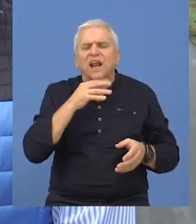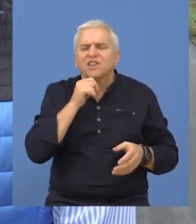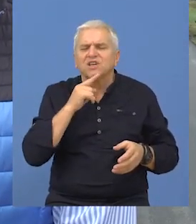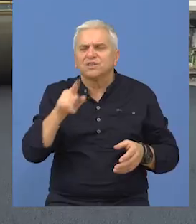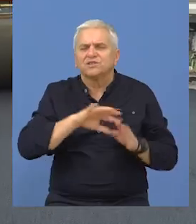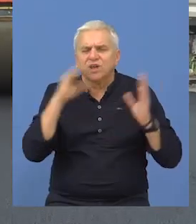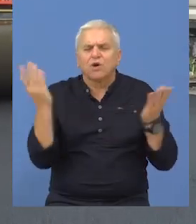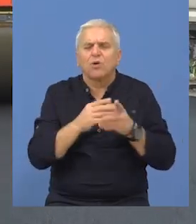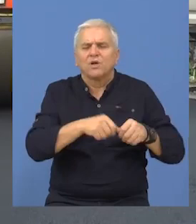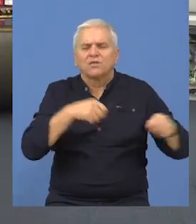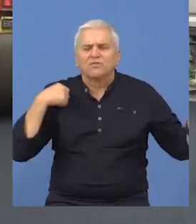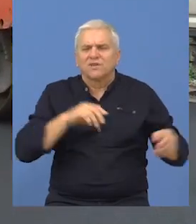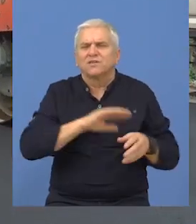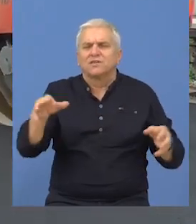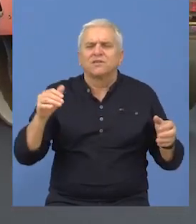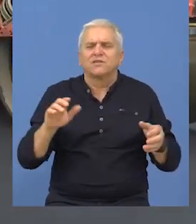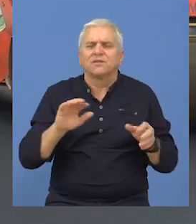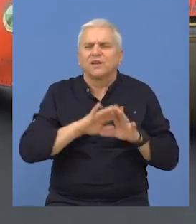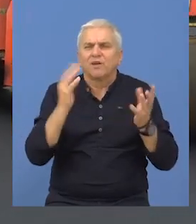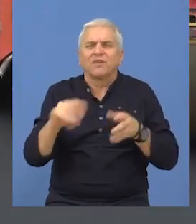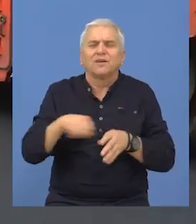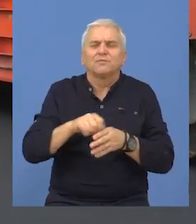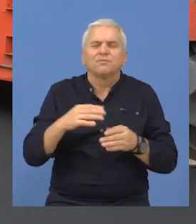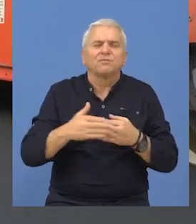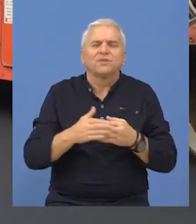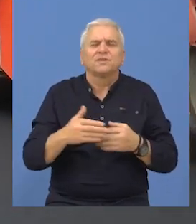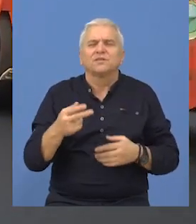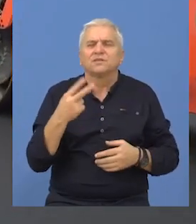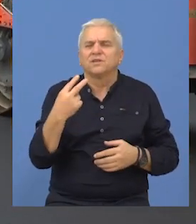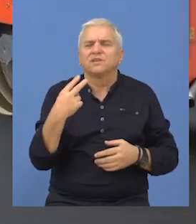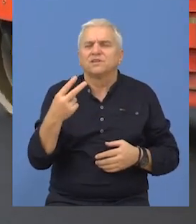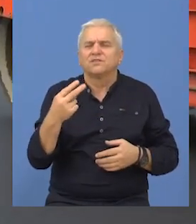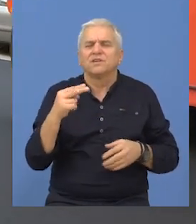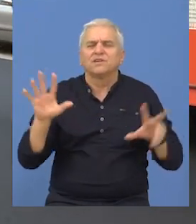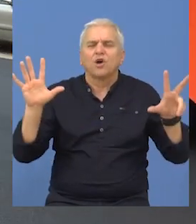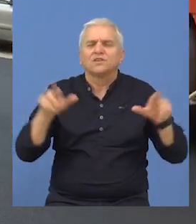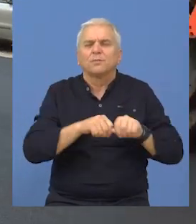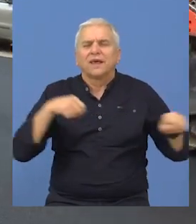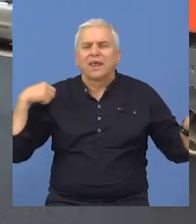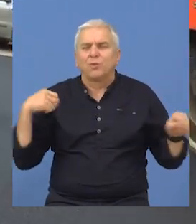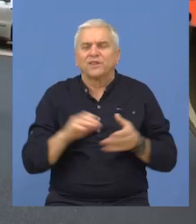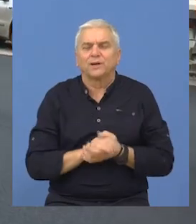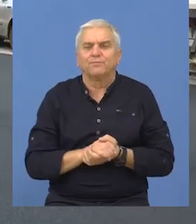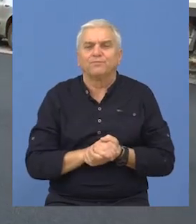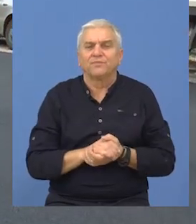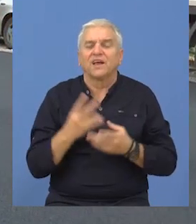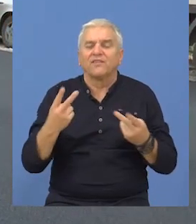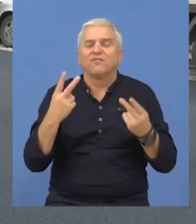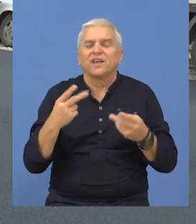dužina cele deonice koja je sada predmet ove rehabilitacije je nekde oko 28 kilometara.